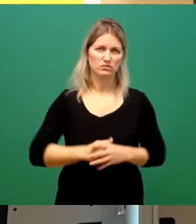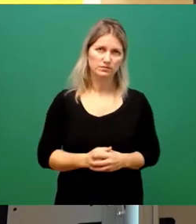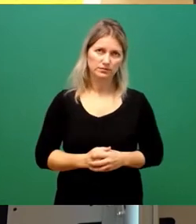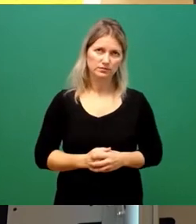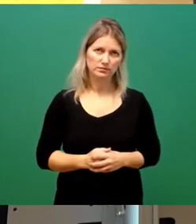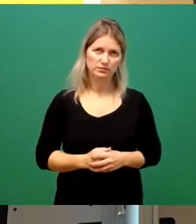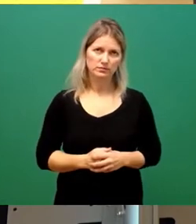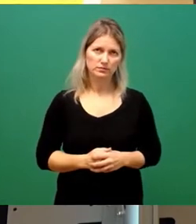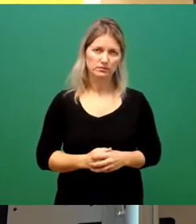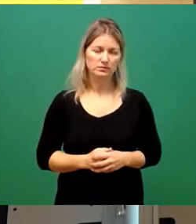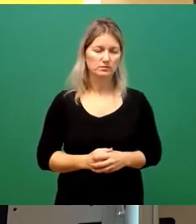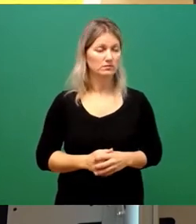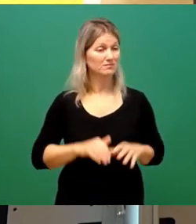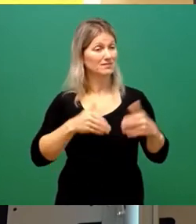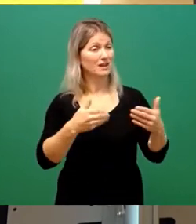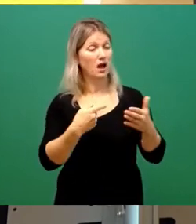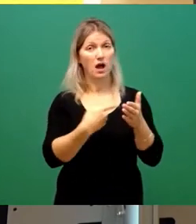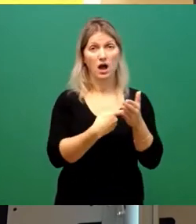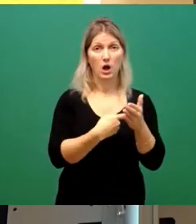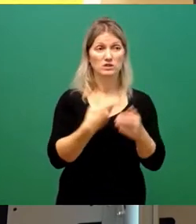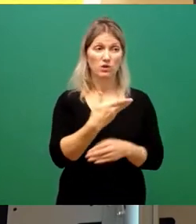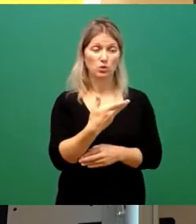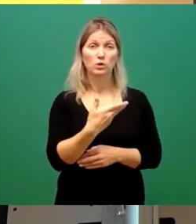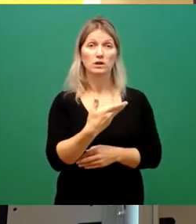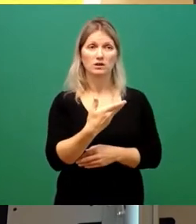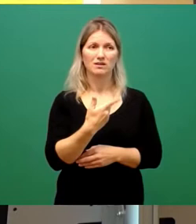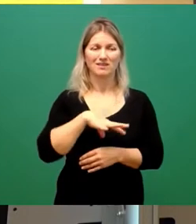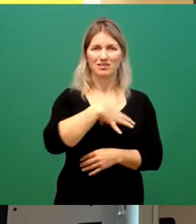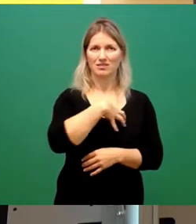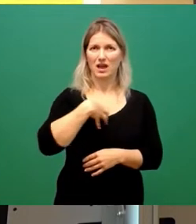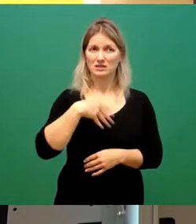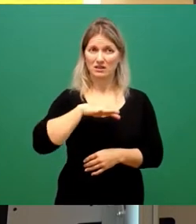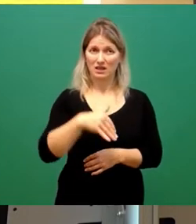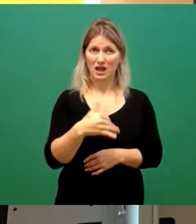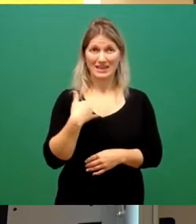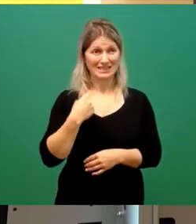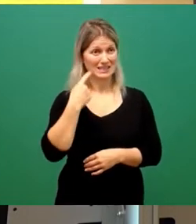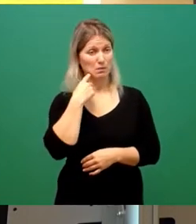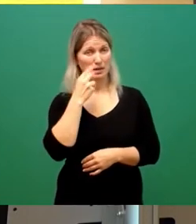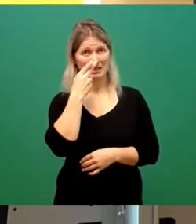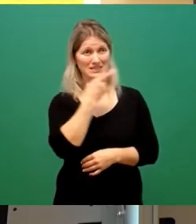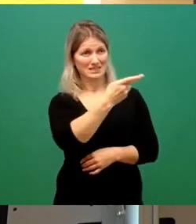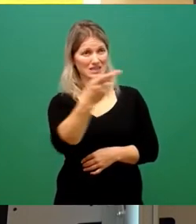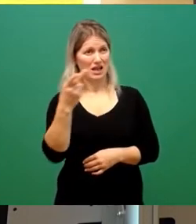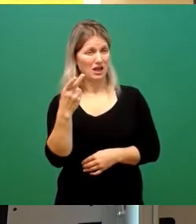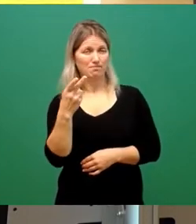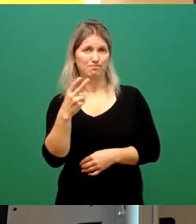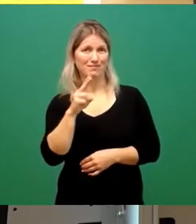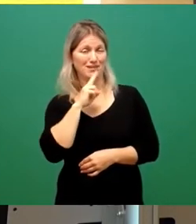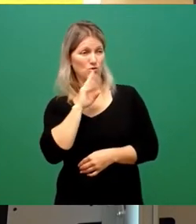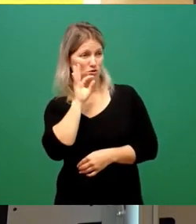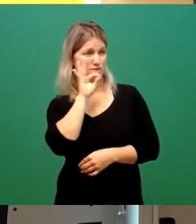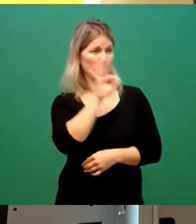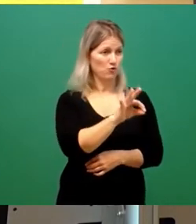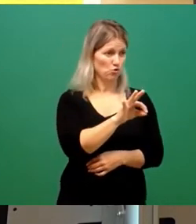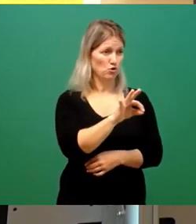werden wir in Dresden zurzeit nach meiner Auffassung nicht in ausreichendem Maße gerecht.